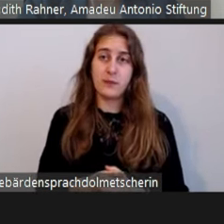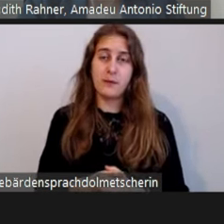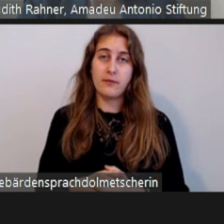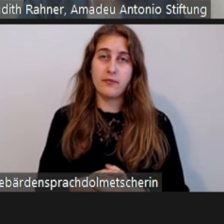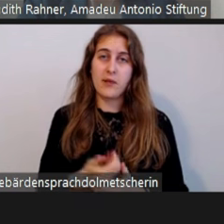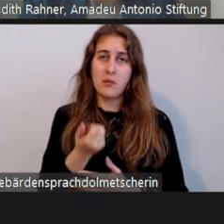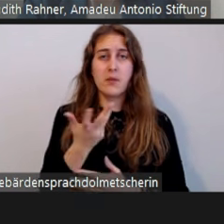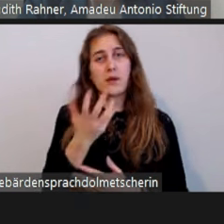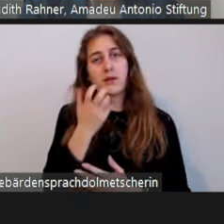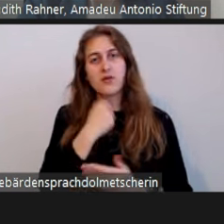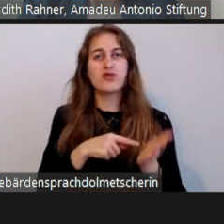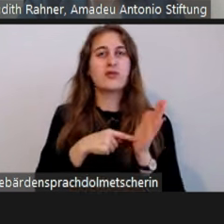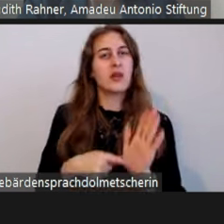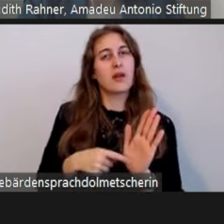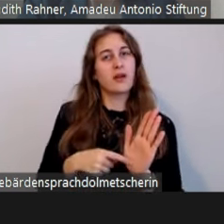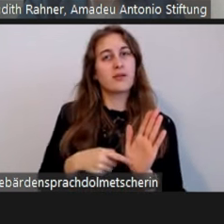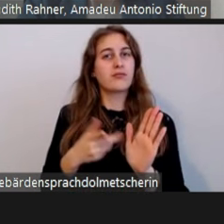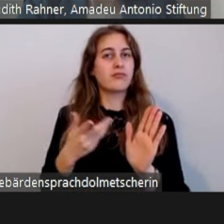auch,